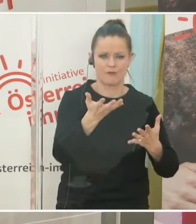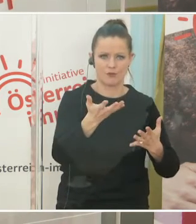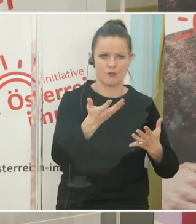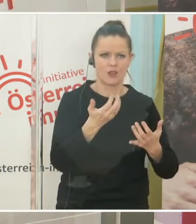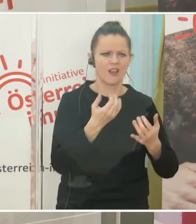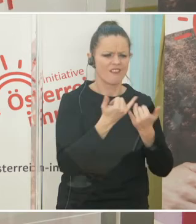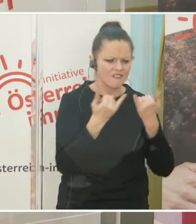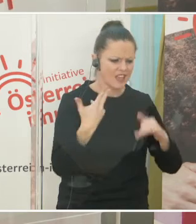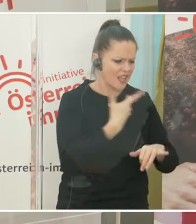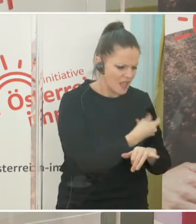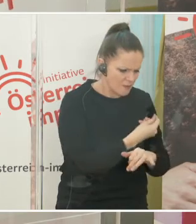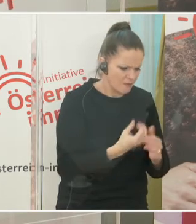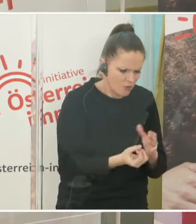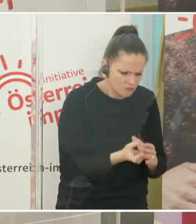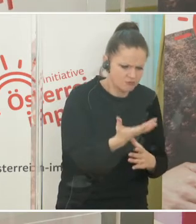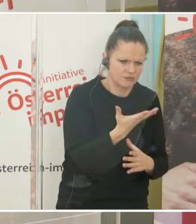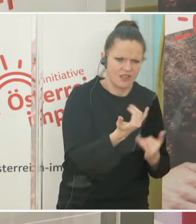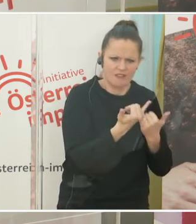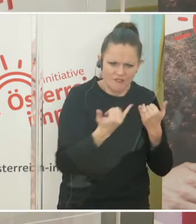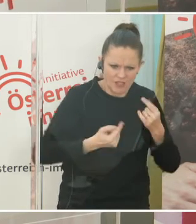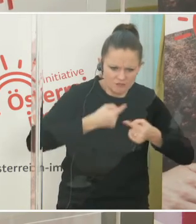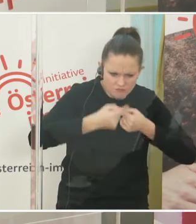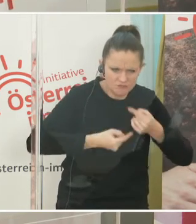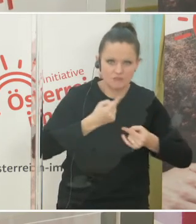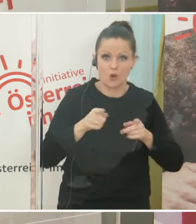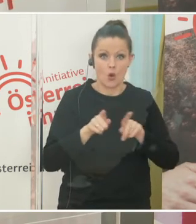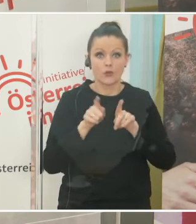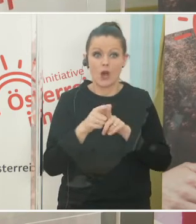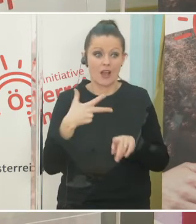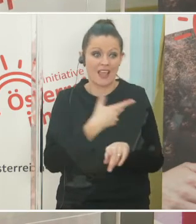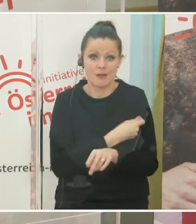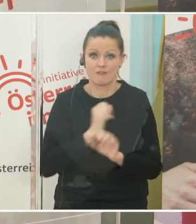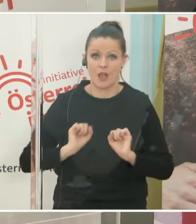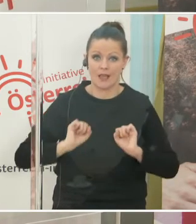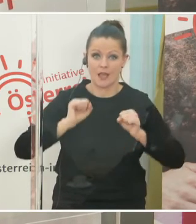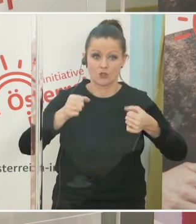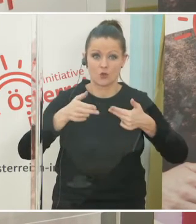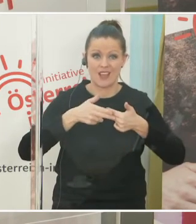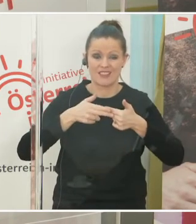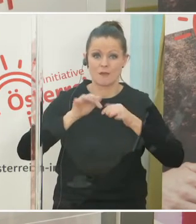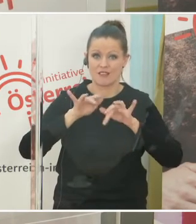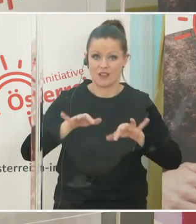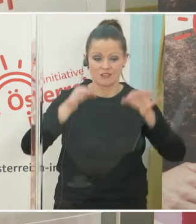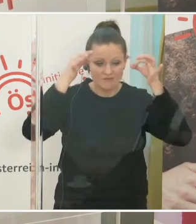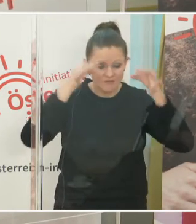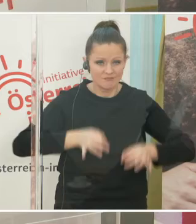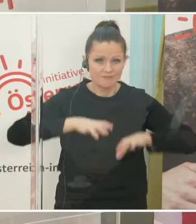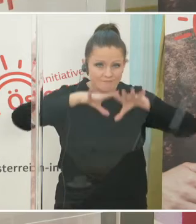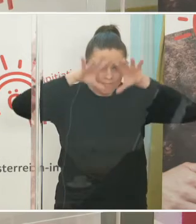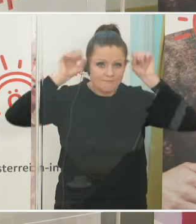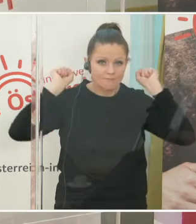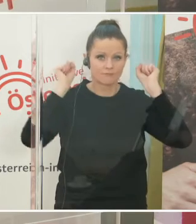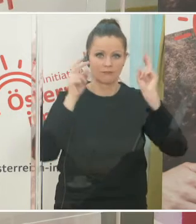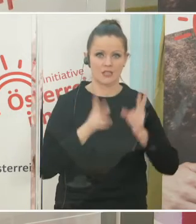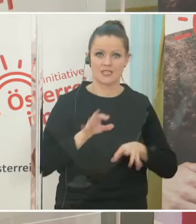der Impfungen, über die Wirkungsweise, aber auch über Impfreaktionen und Nebenwirkungen ein ganz, ganz wesentlicher